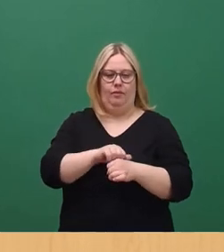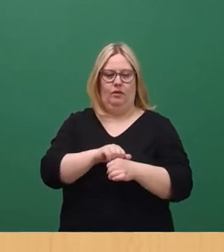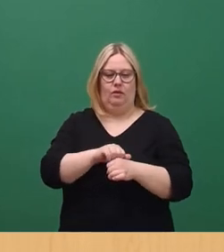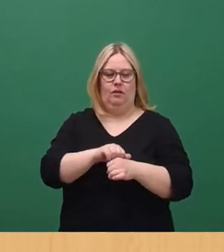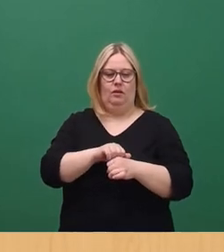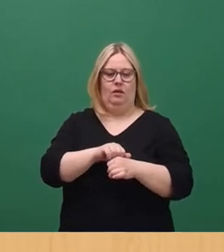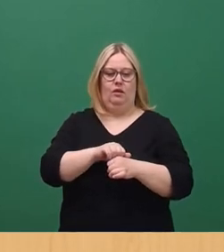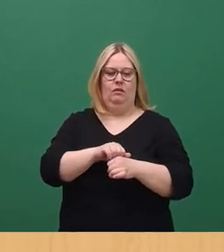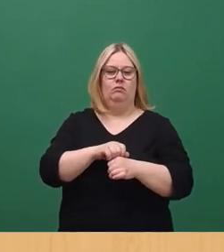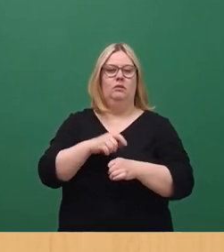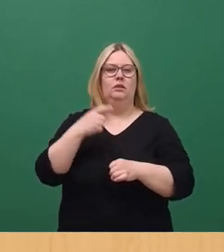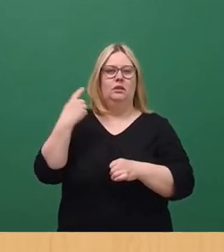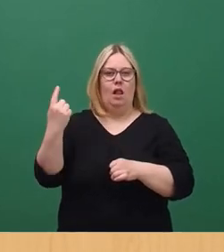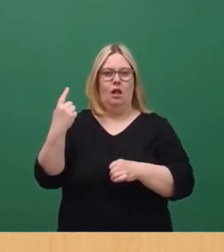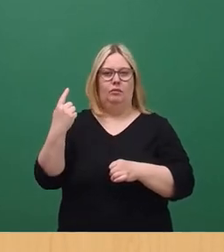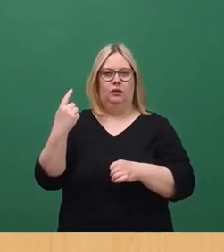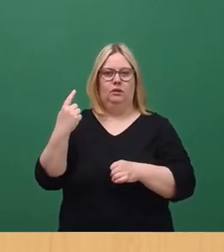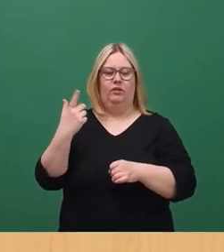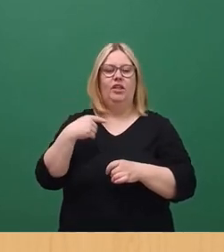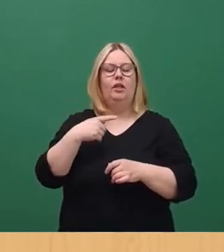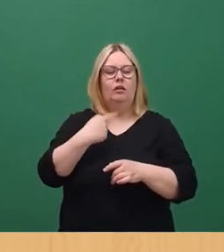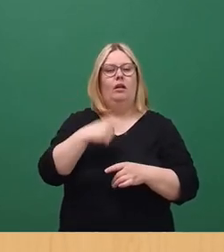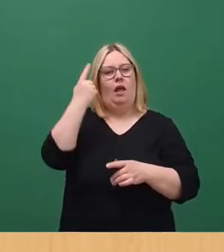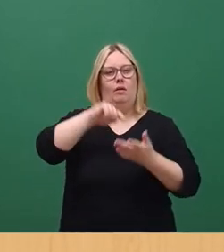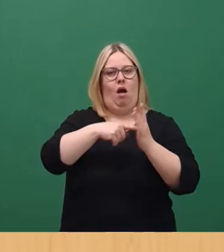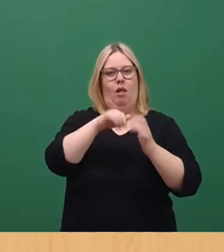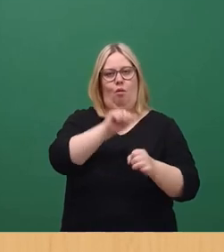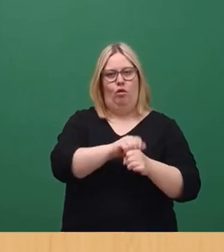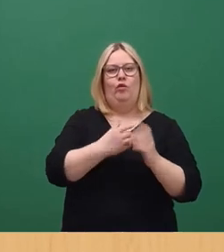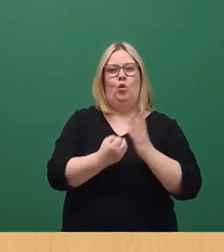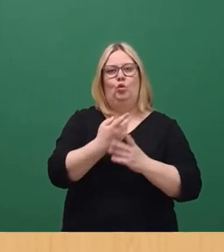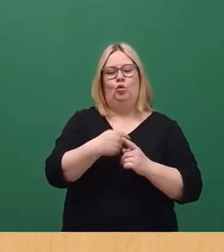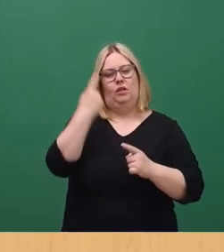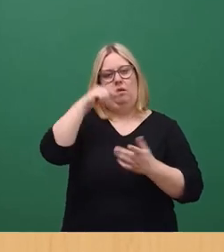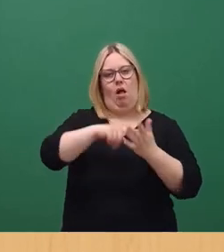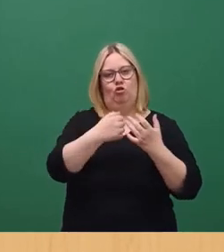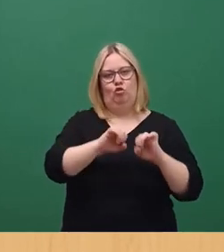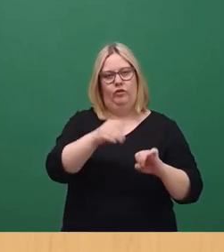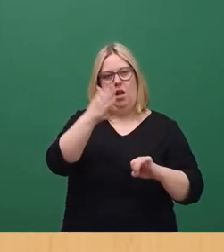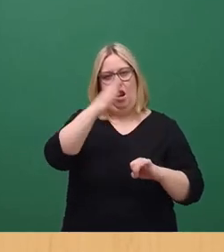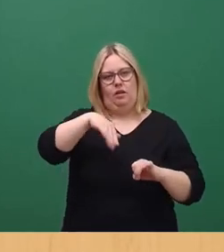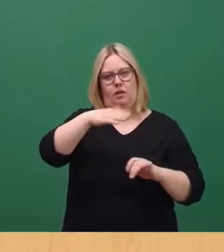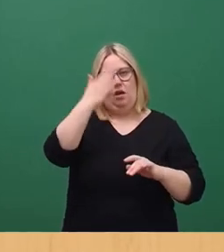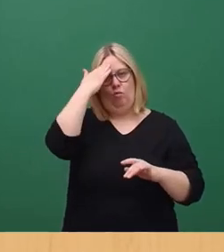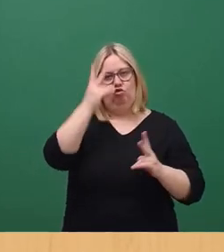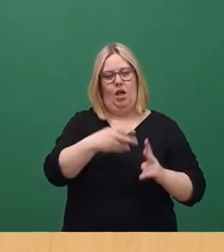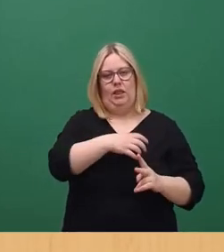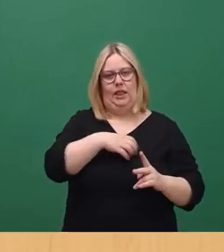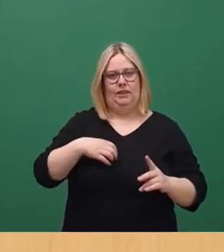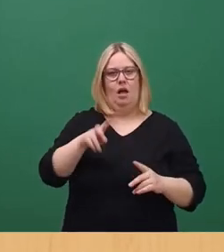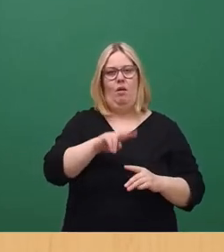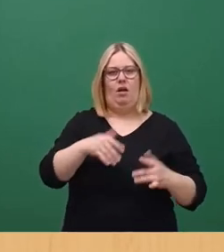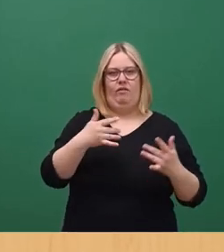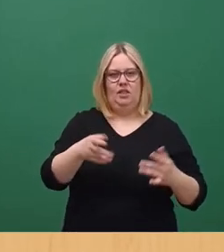auf Anregung durch die untere Denkmalbehörde, sprich das Amt für Kultur und Denkmalschutz der Landeshauptstadt Dresden nach Paragraf 10